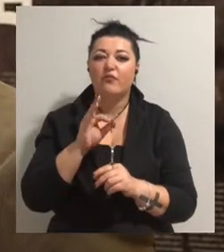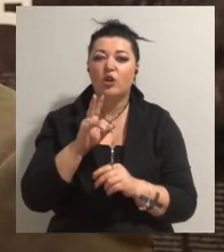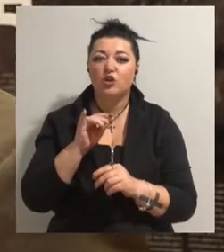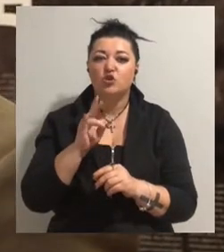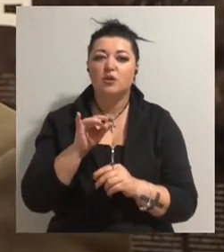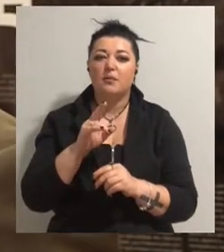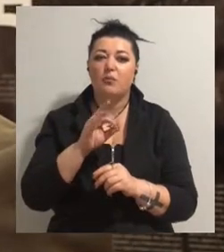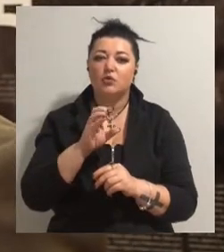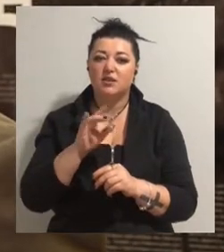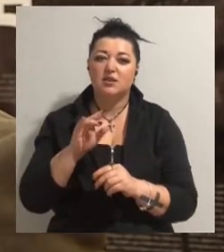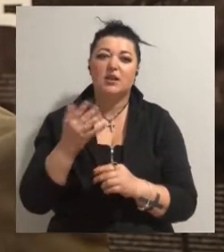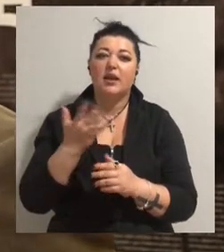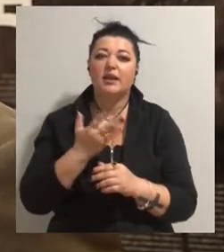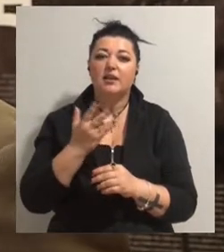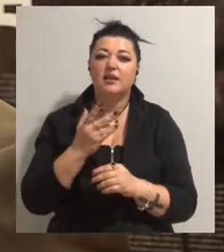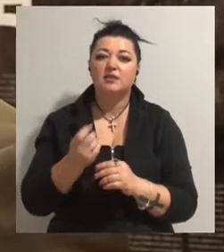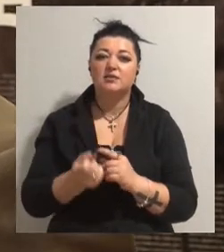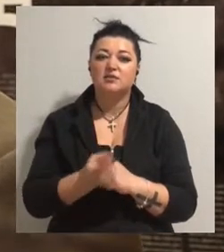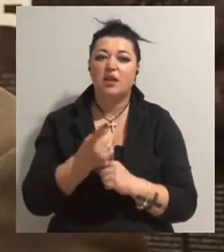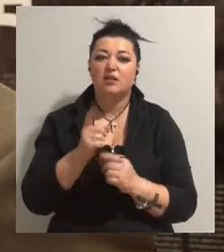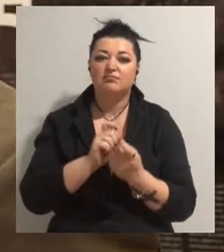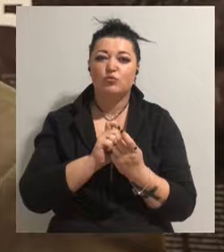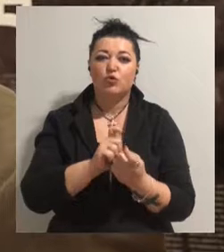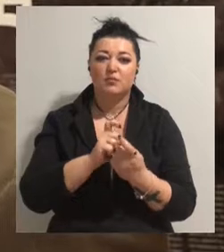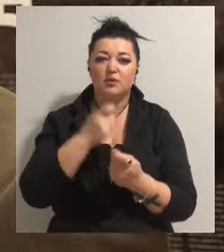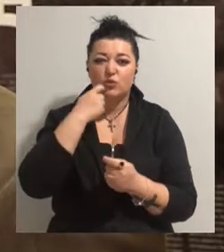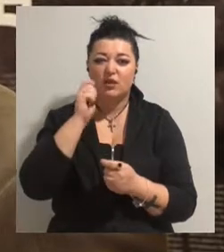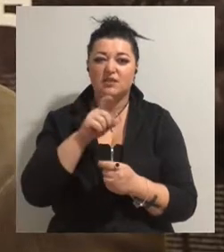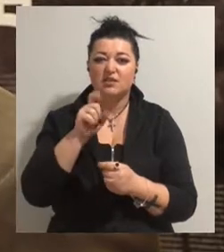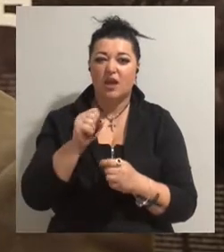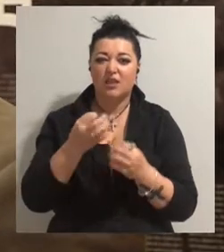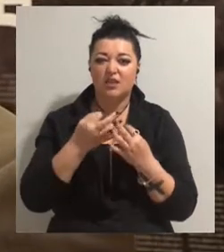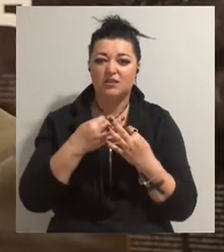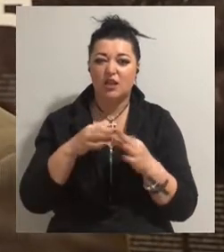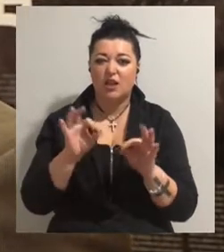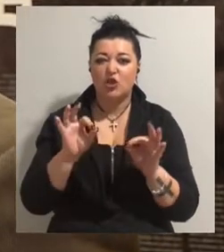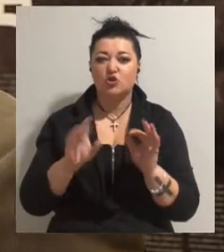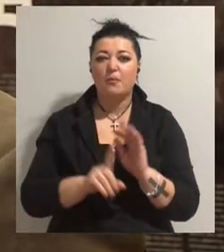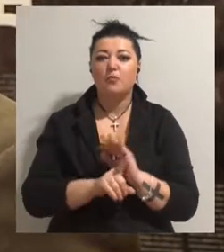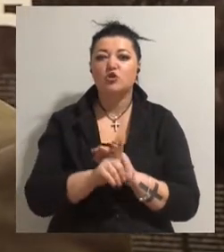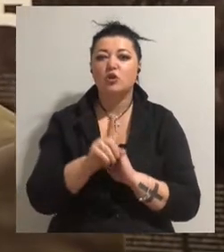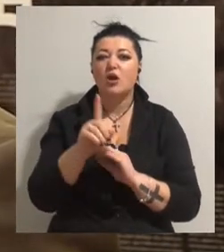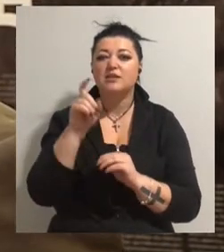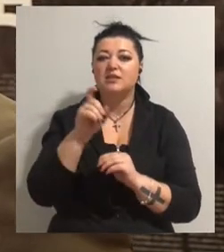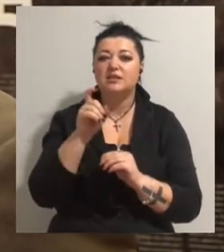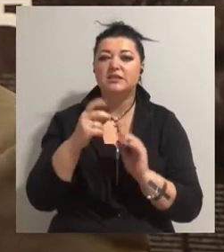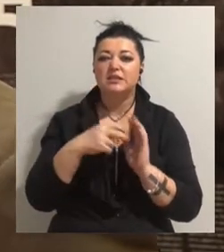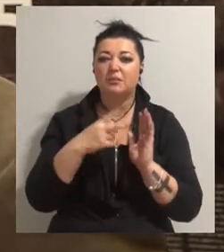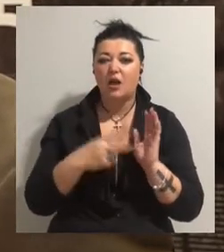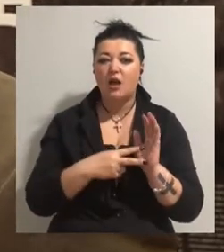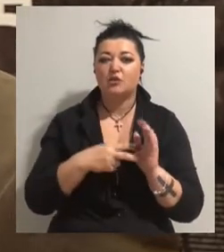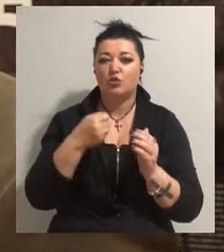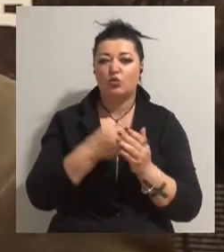які стали символами боротьби України за незалежність, починаючи від 18-го до 20-го століття,